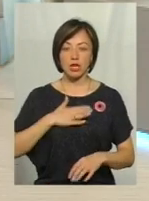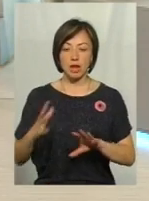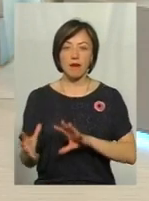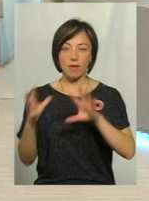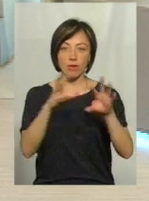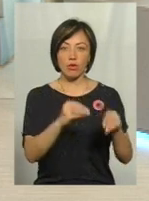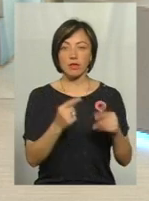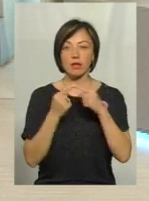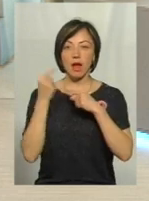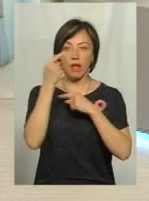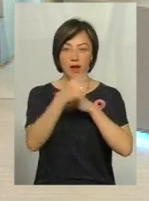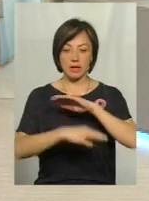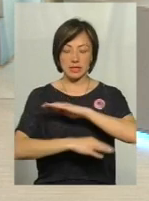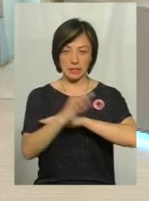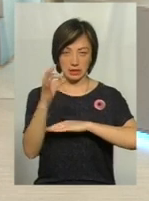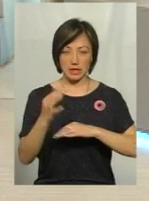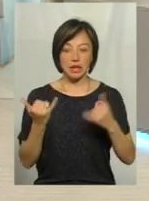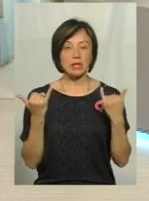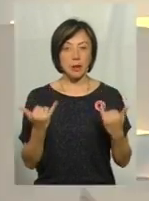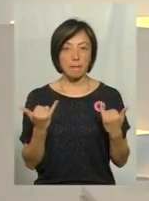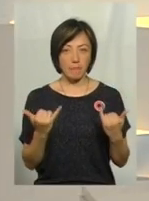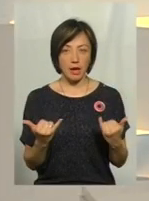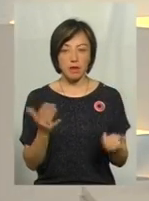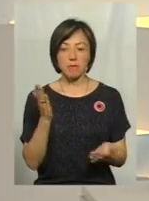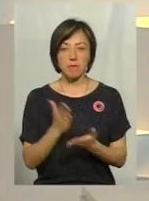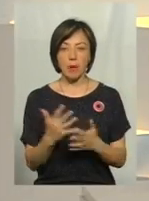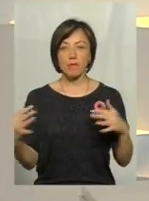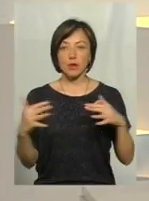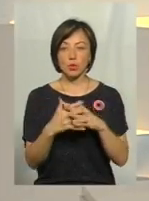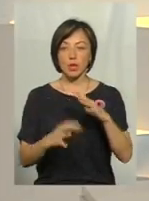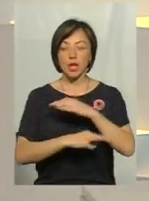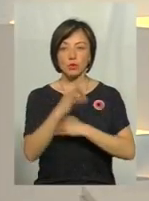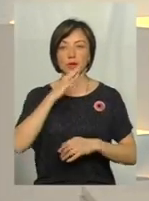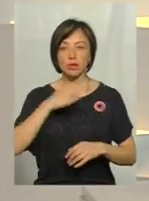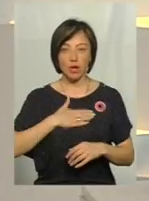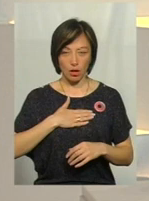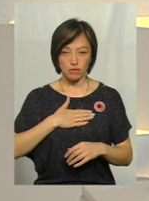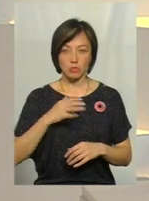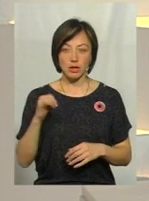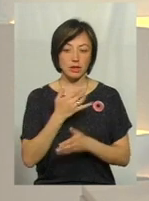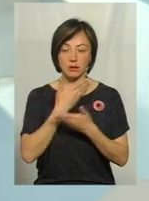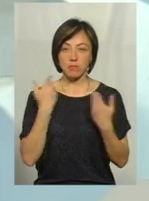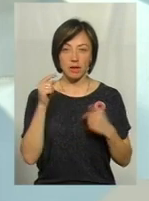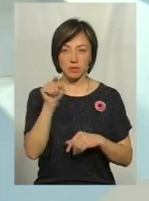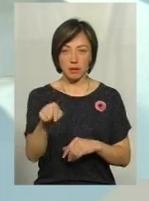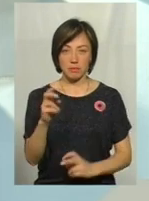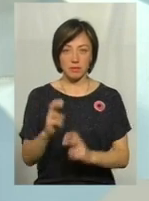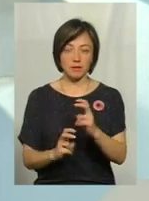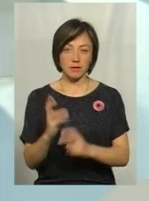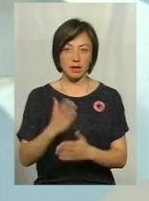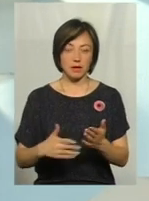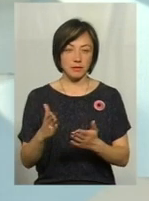евакуювали на Далекий Схід. Тепер маємо війну на Сході тільки вже нашому, і не маємо там підприємств.